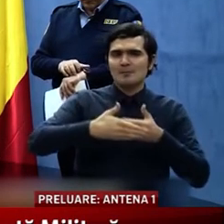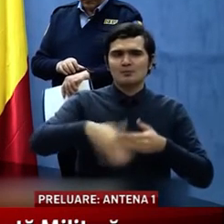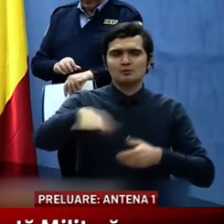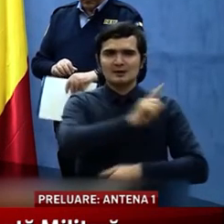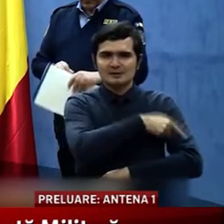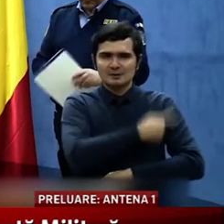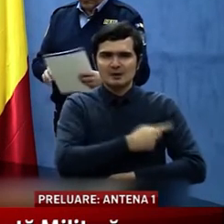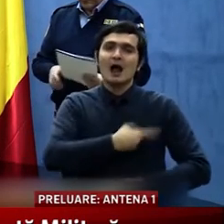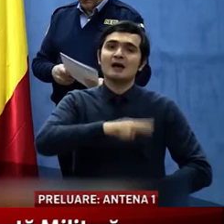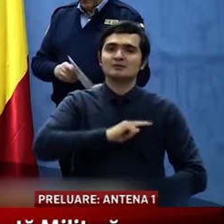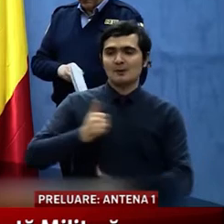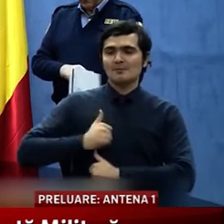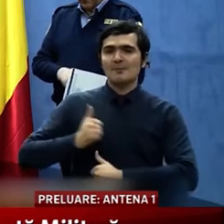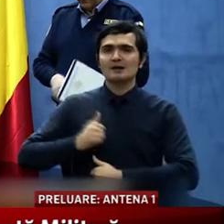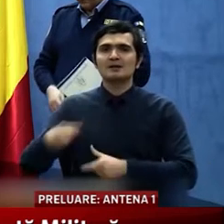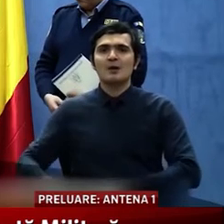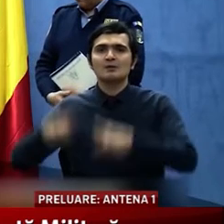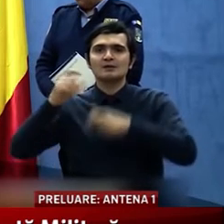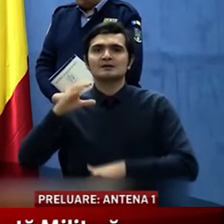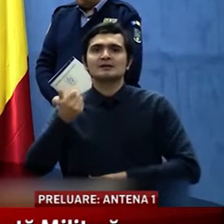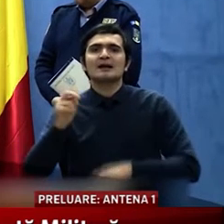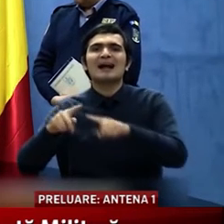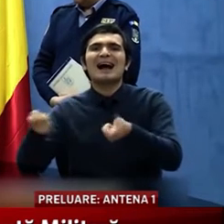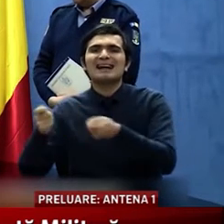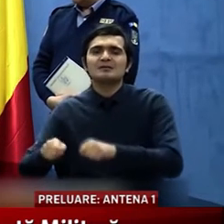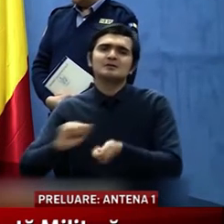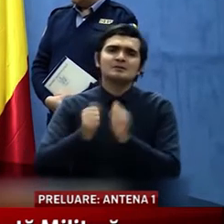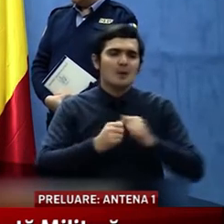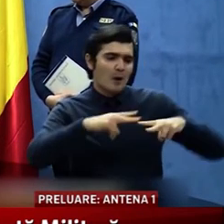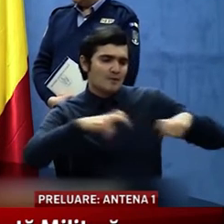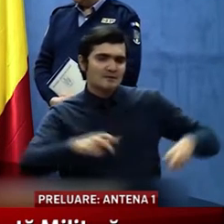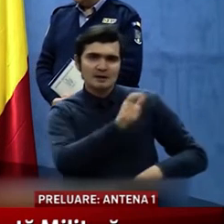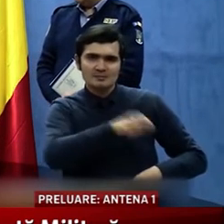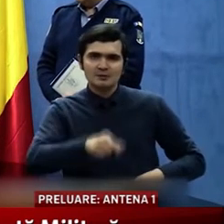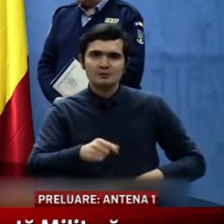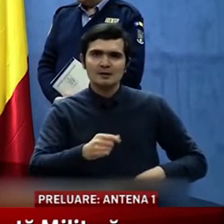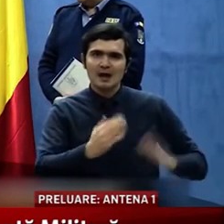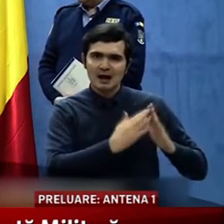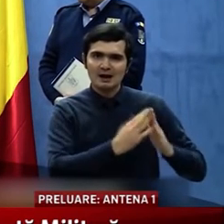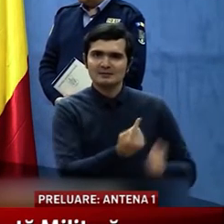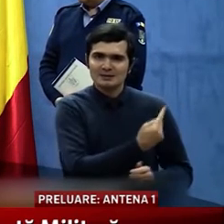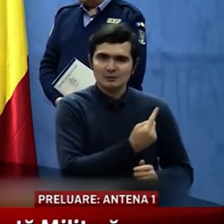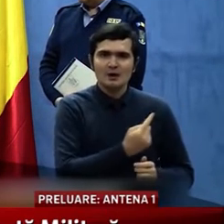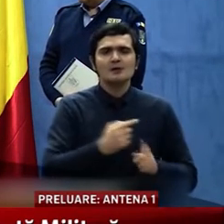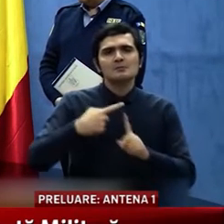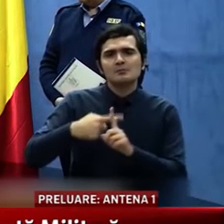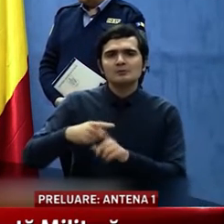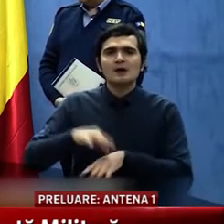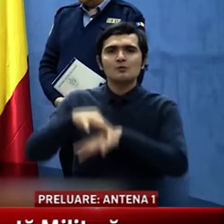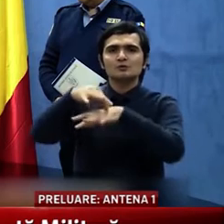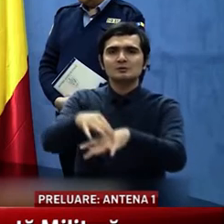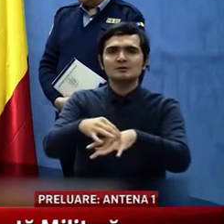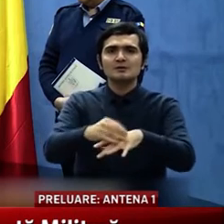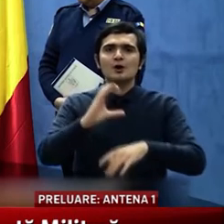pazei la unitățile de carantină, verificarea persoanelor aflate în izolare, însoțirea convoailor cu cetățeni